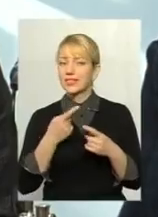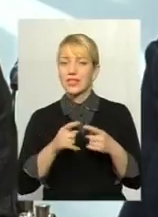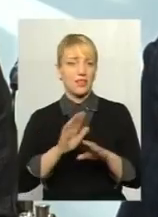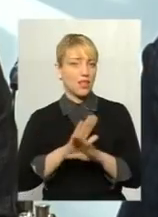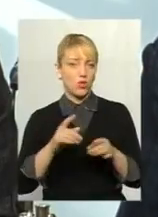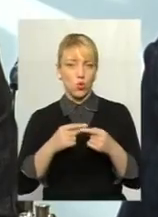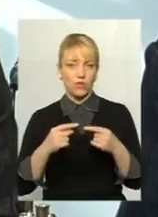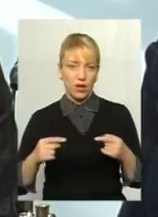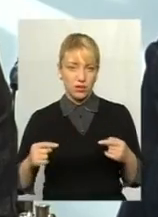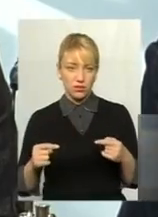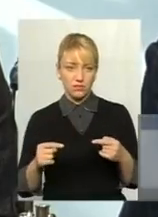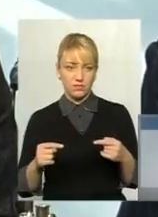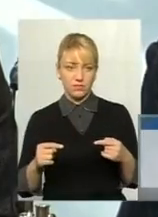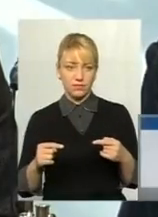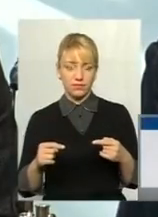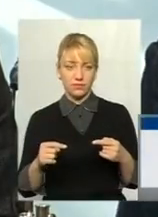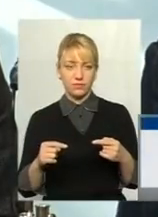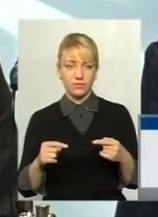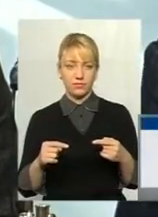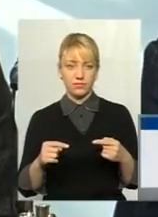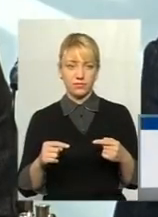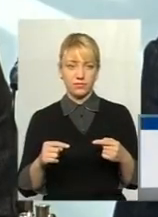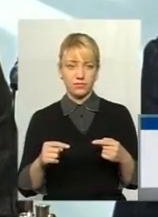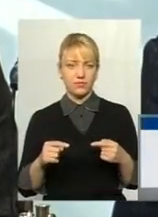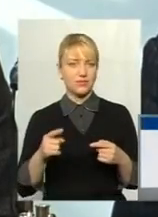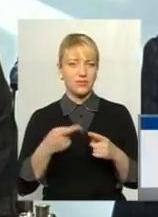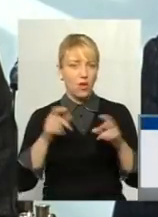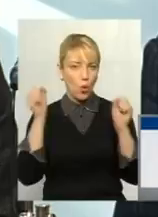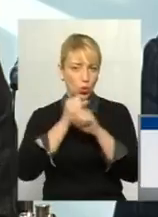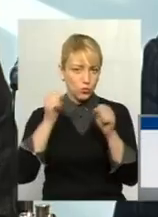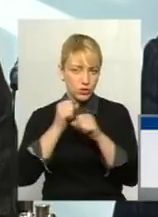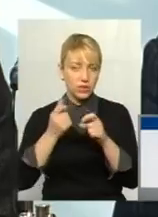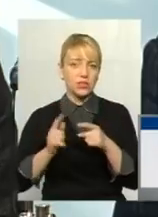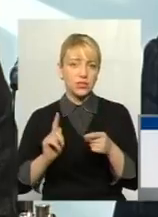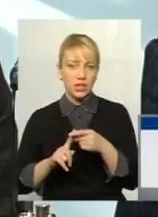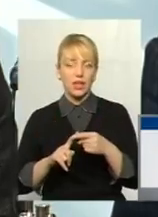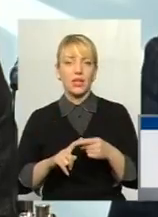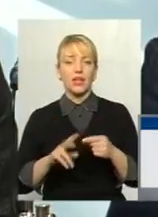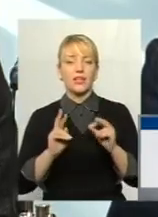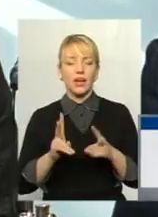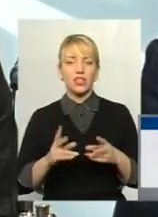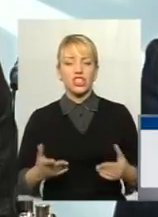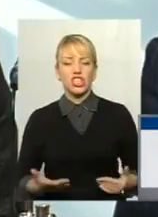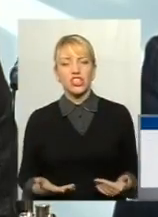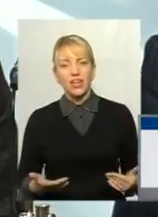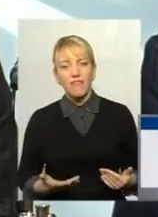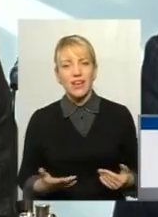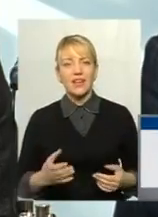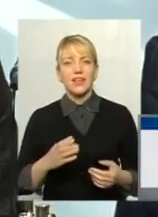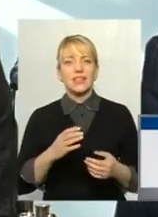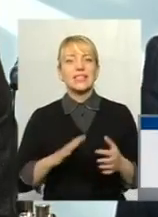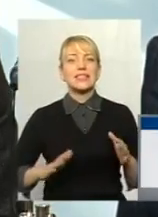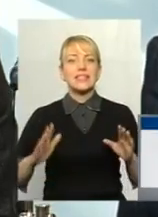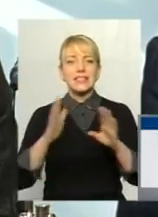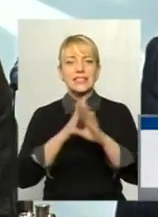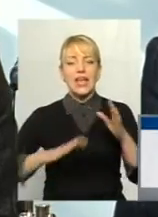в випусті. Ми розглядаємо землю як життєве середовище. І